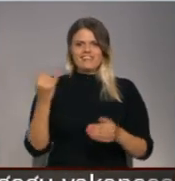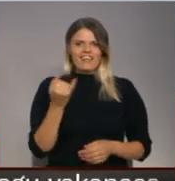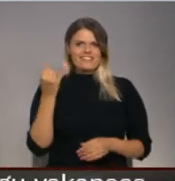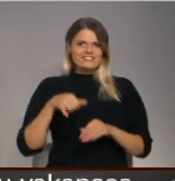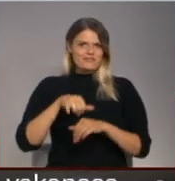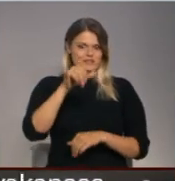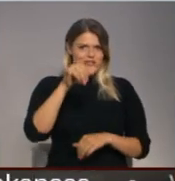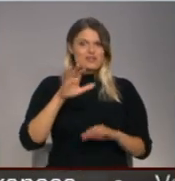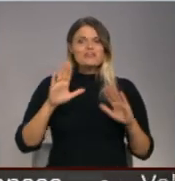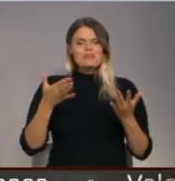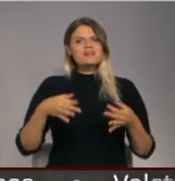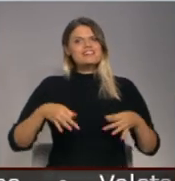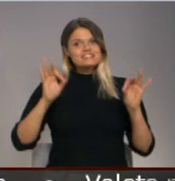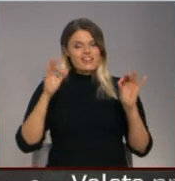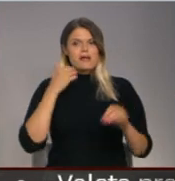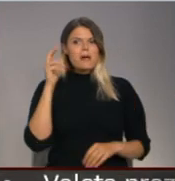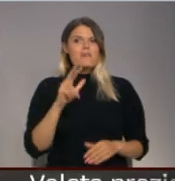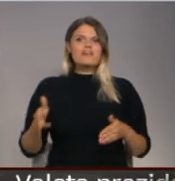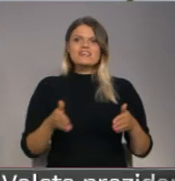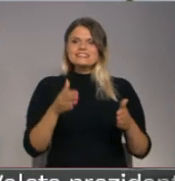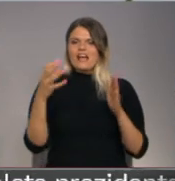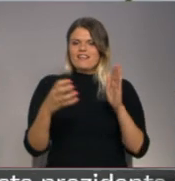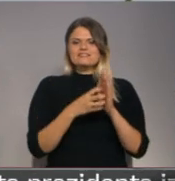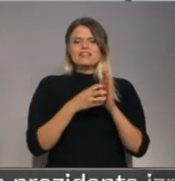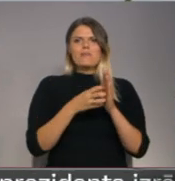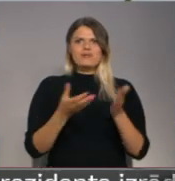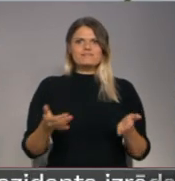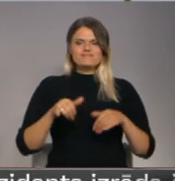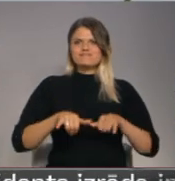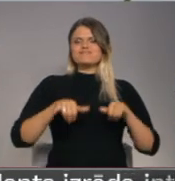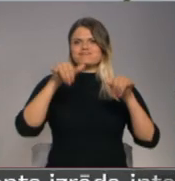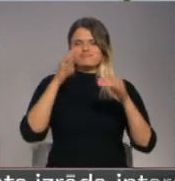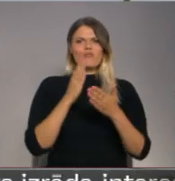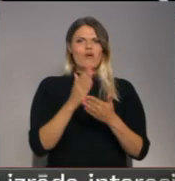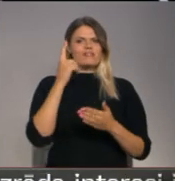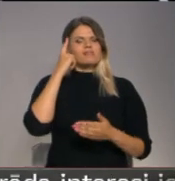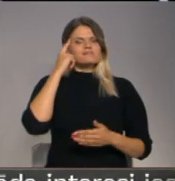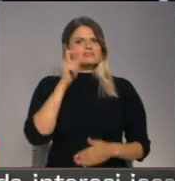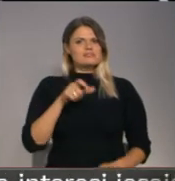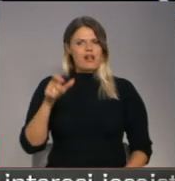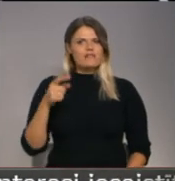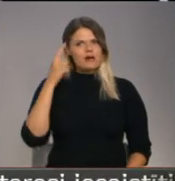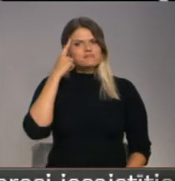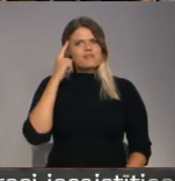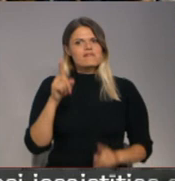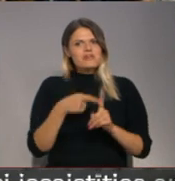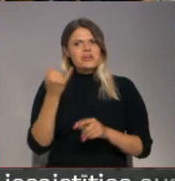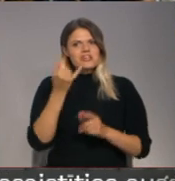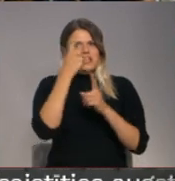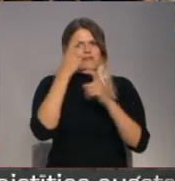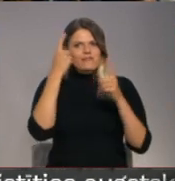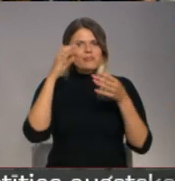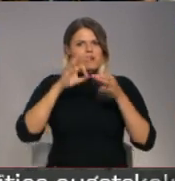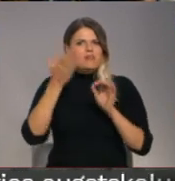AirBaltika komanda. Taču svarīgi, ka Baltijas ceļa simboliska pacelšanās debesīs noteikti dos iemeslu cilvēkiem par to uzzināt vairāk. Tas